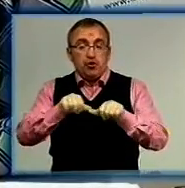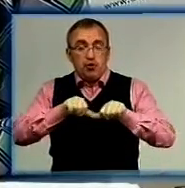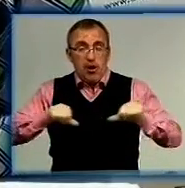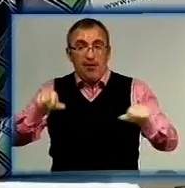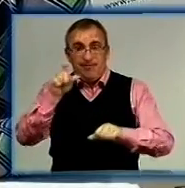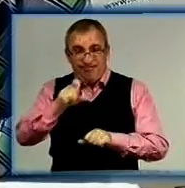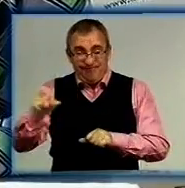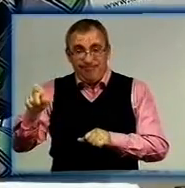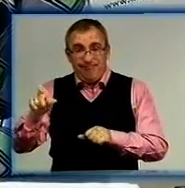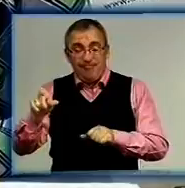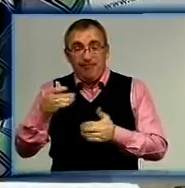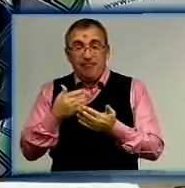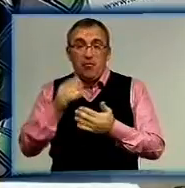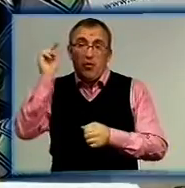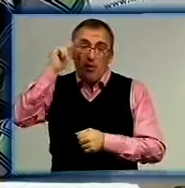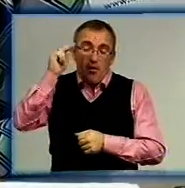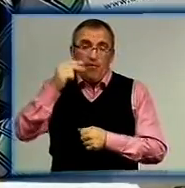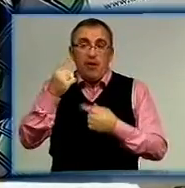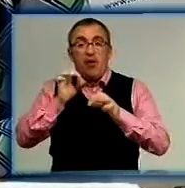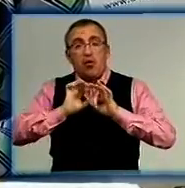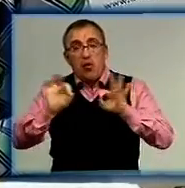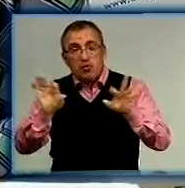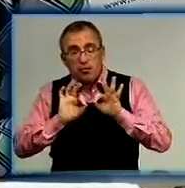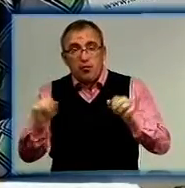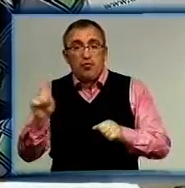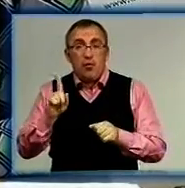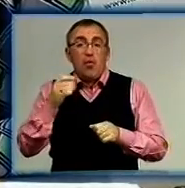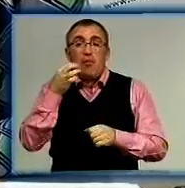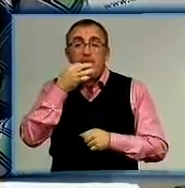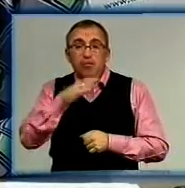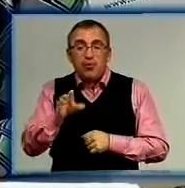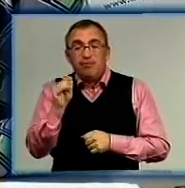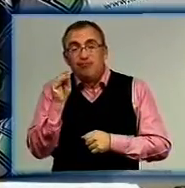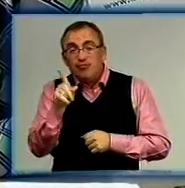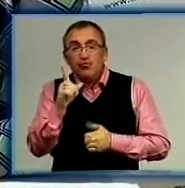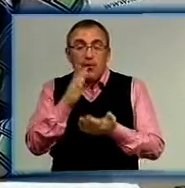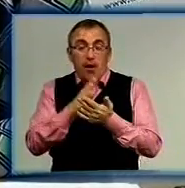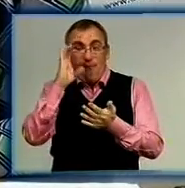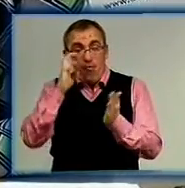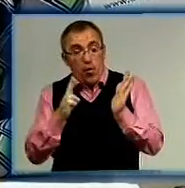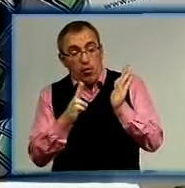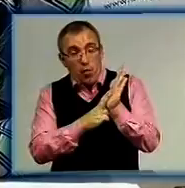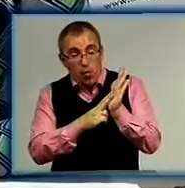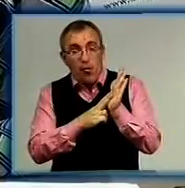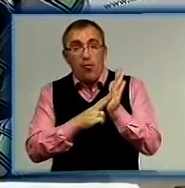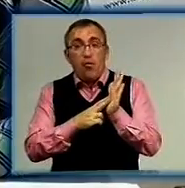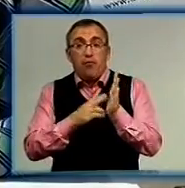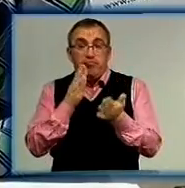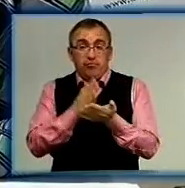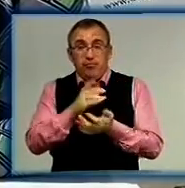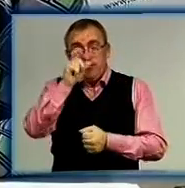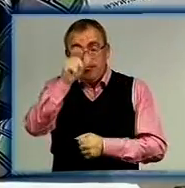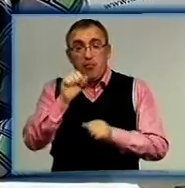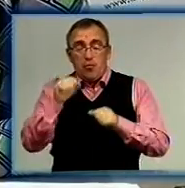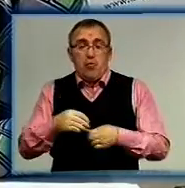апелювали, що вони проходили навчання, де їм розповідали, що будь-яке посвідчення, яке має фотографію, встановлює особу і вони